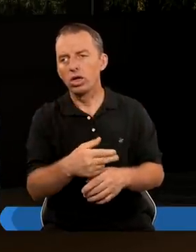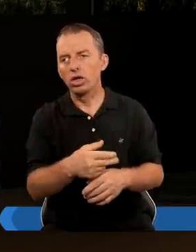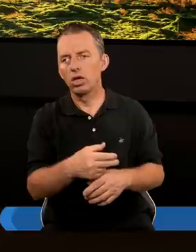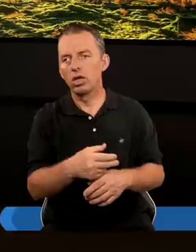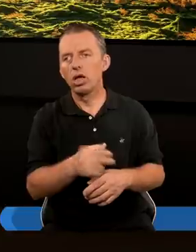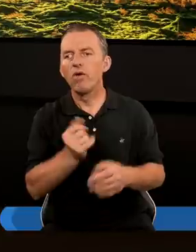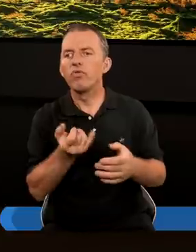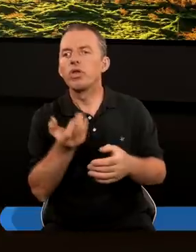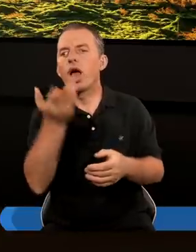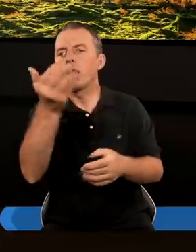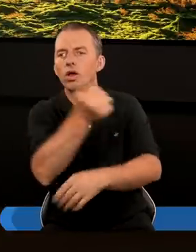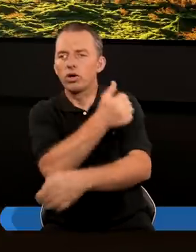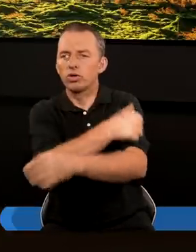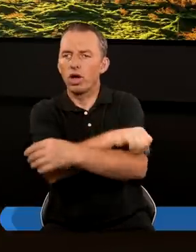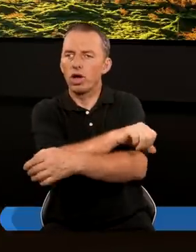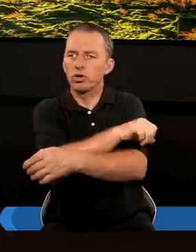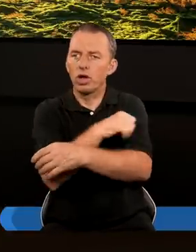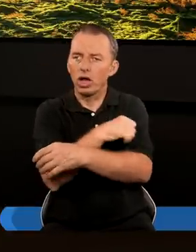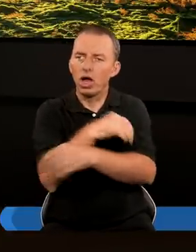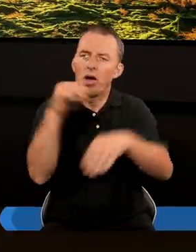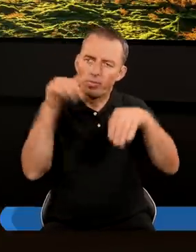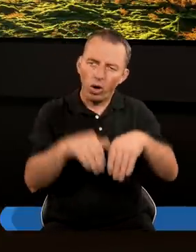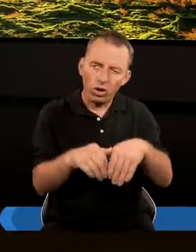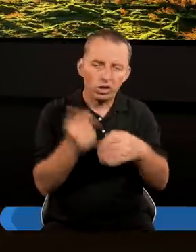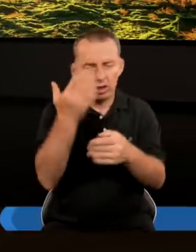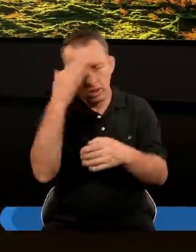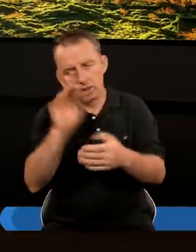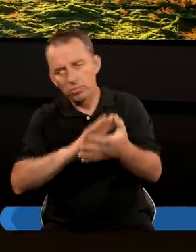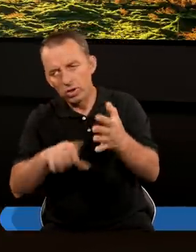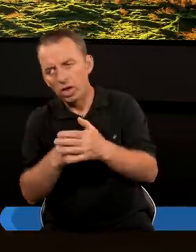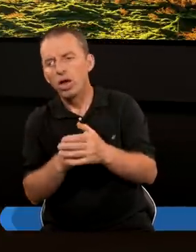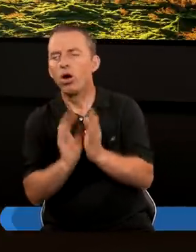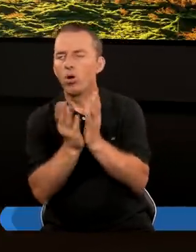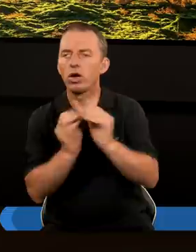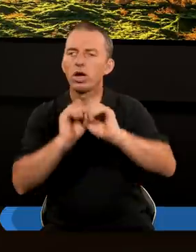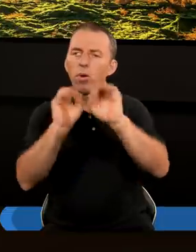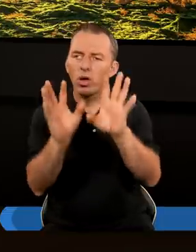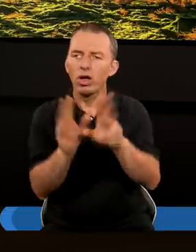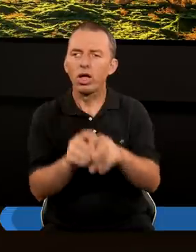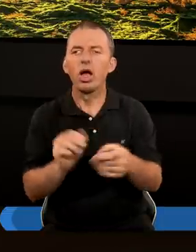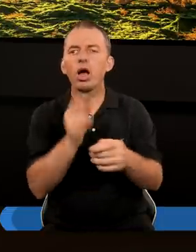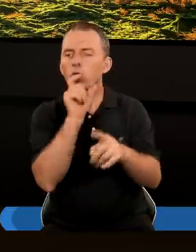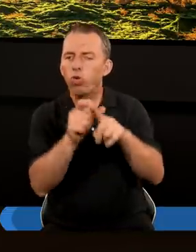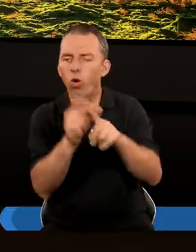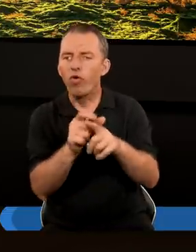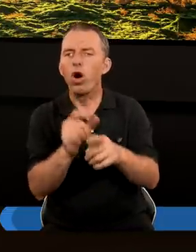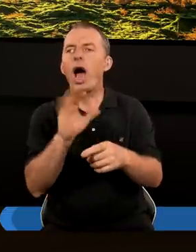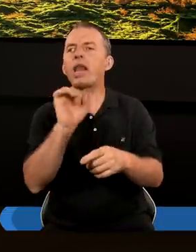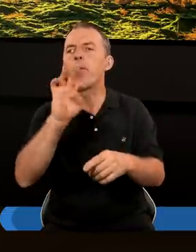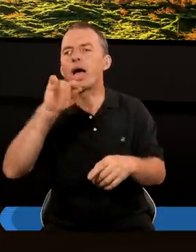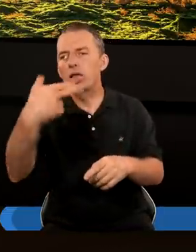Choć wielu chrześcijan Może nawet nie znać Pisma Świętego Ani Księgi Apokalipsy To termin